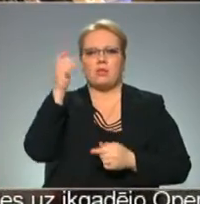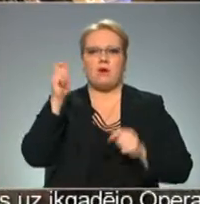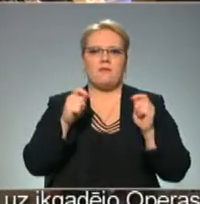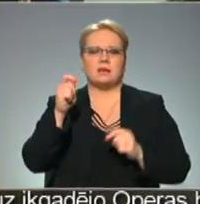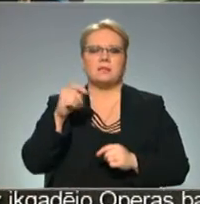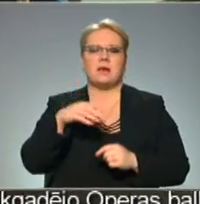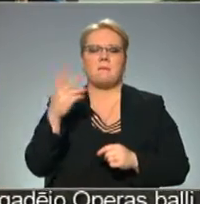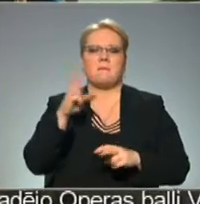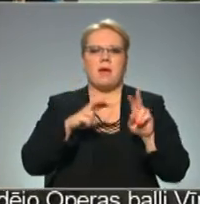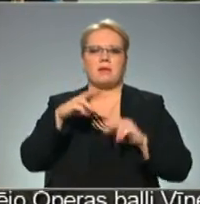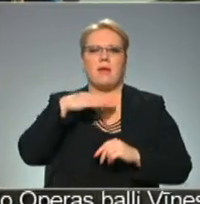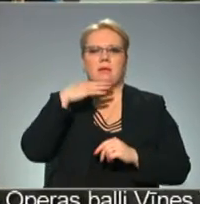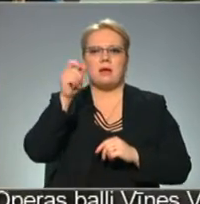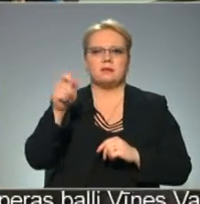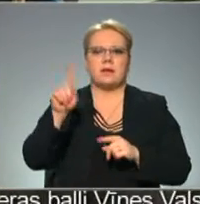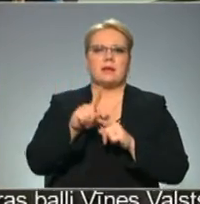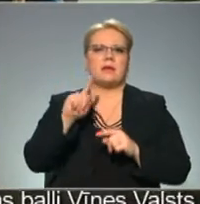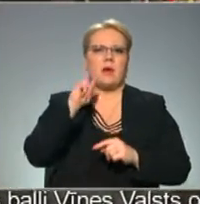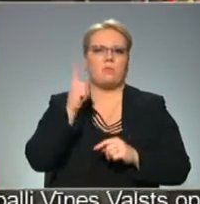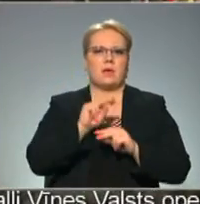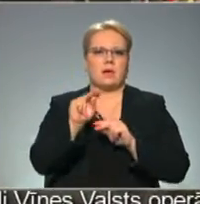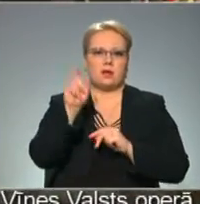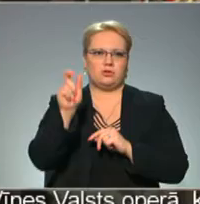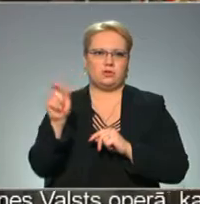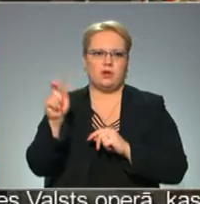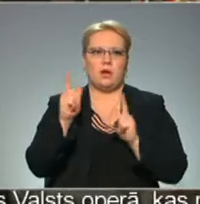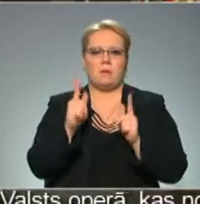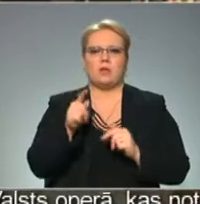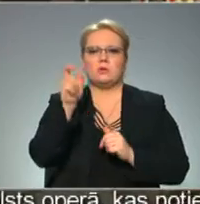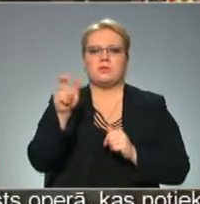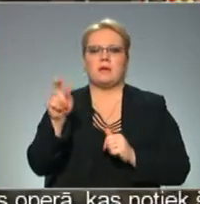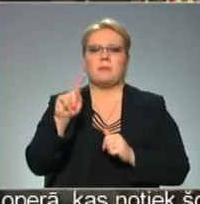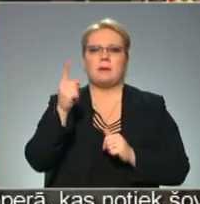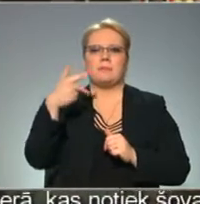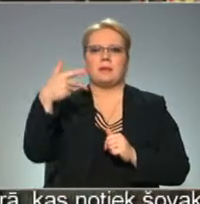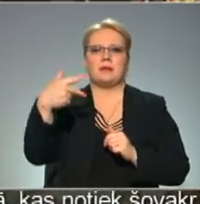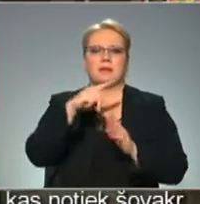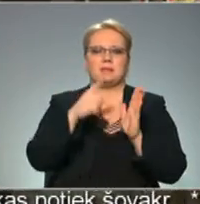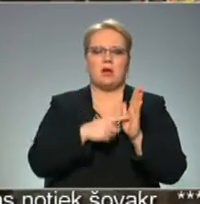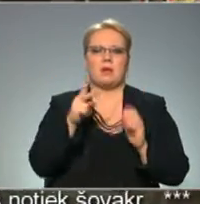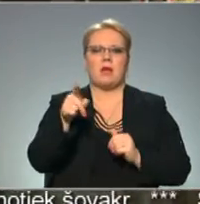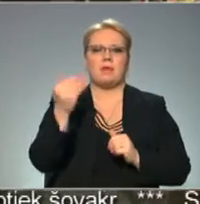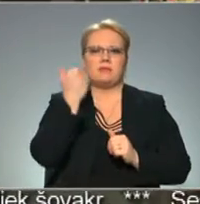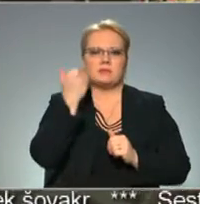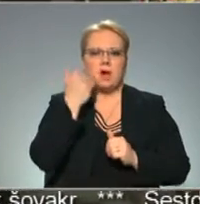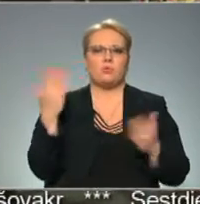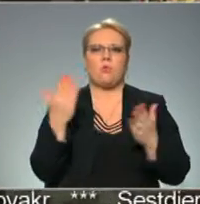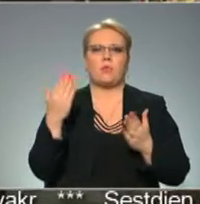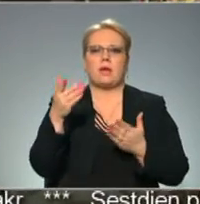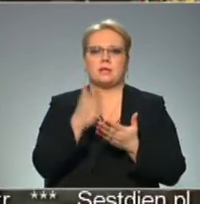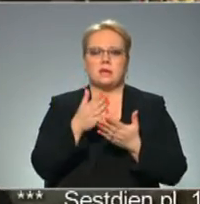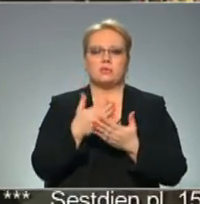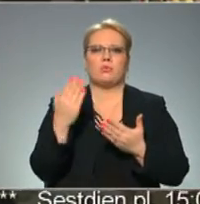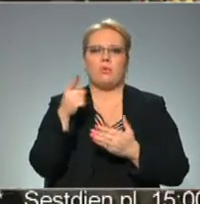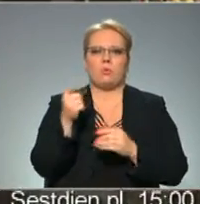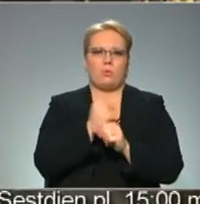gan klasiķi, gan jaunie režisori. Parasti iepazīstoties ar cilvēkiem ir pirmie trīs jautājumi. Kā tevi sauc, no kurienas tu esi un ko